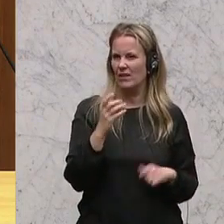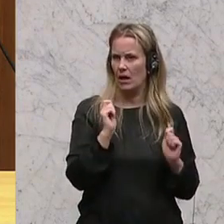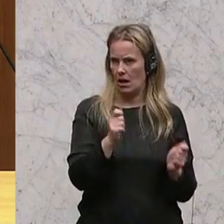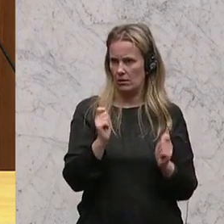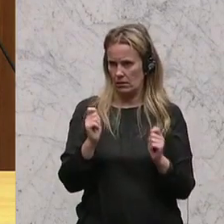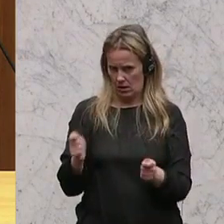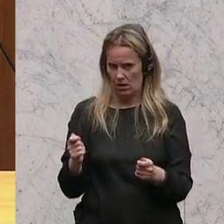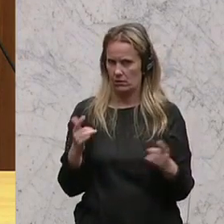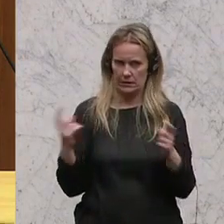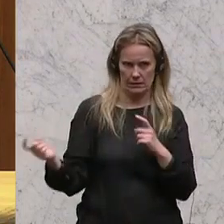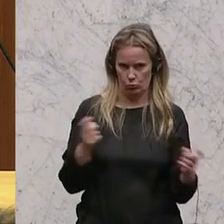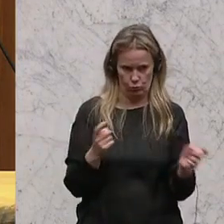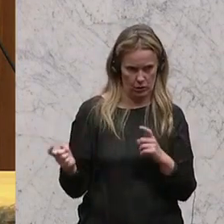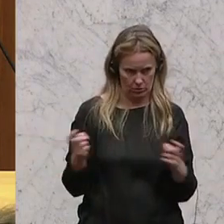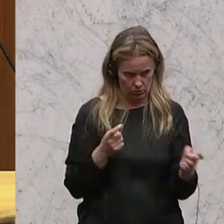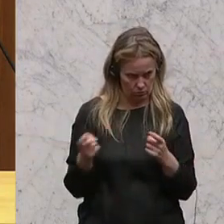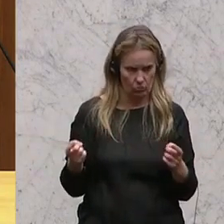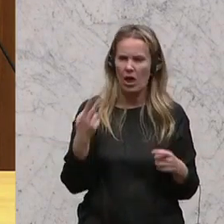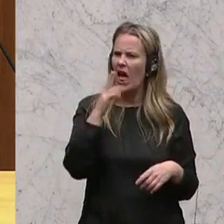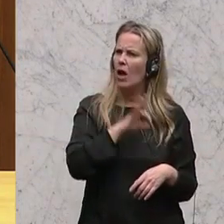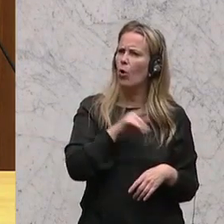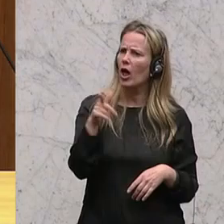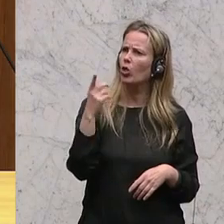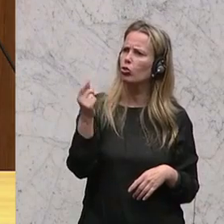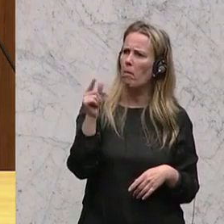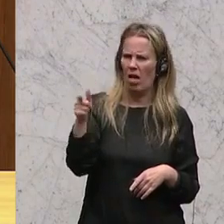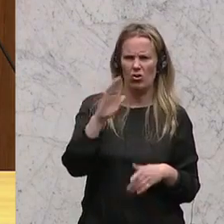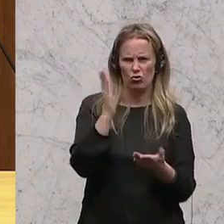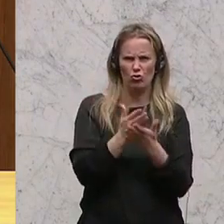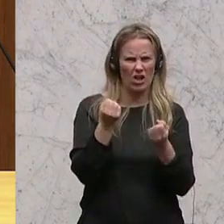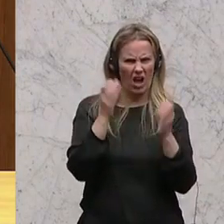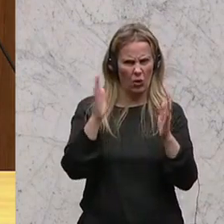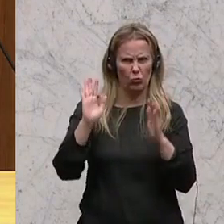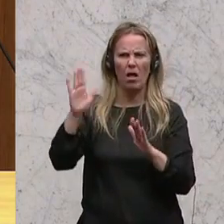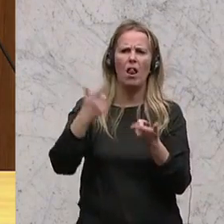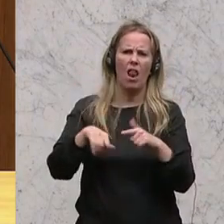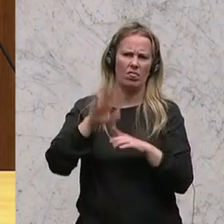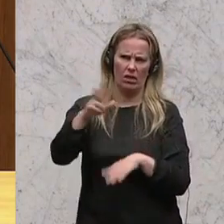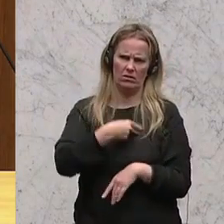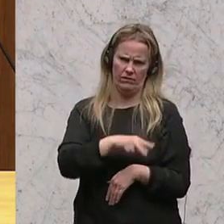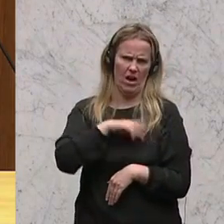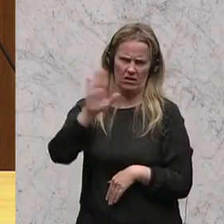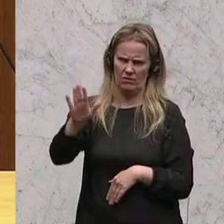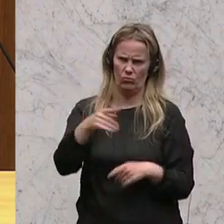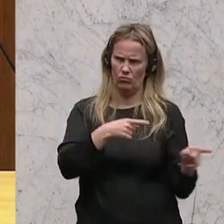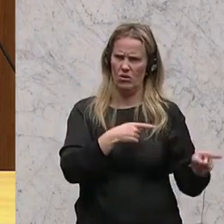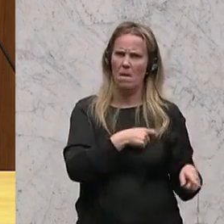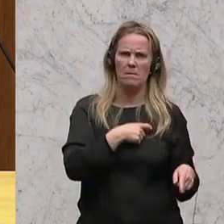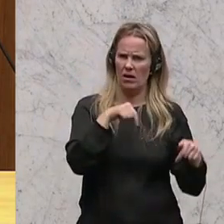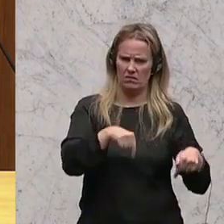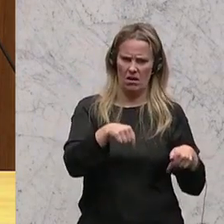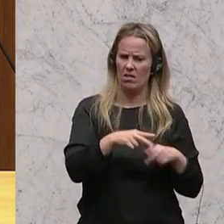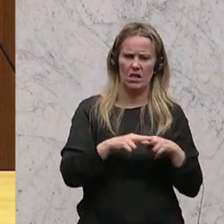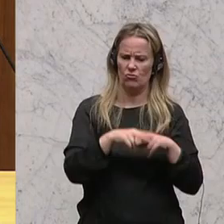werden diskutiert und Herr Kollege Doppler, die Stadtautobahn ist Landesmaterie. Da kann keine der Fraktionen im